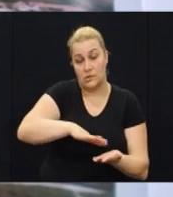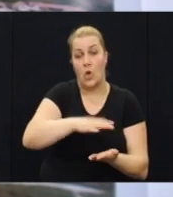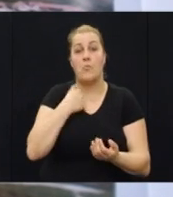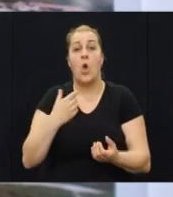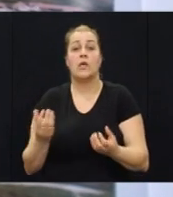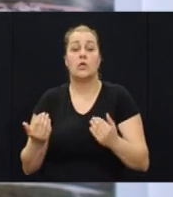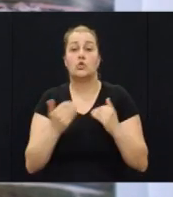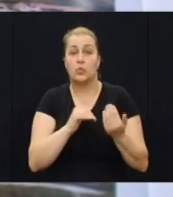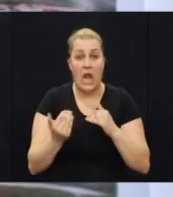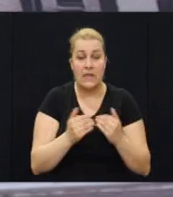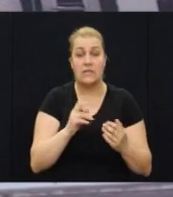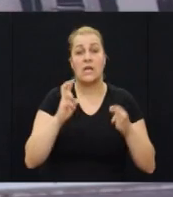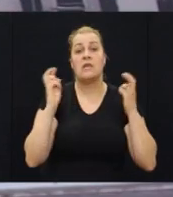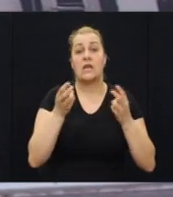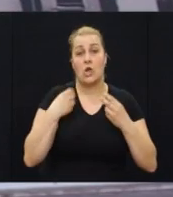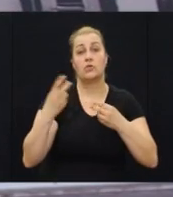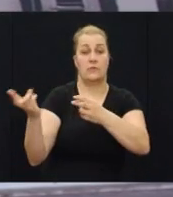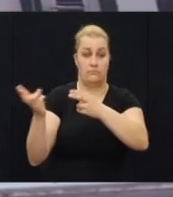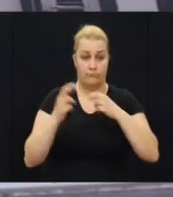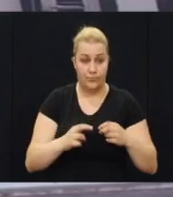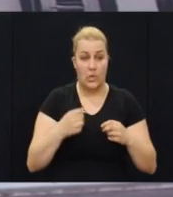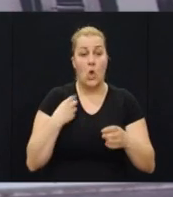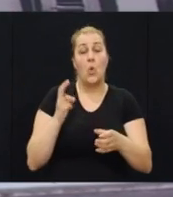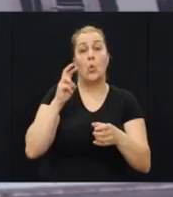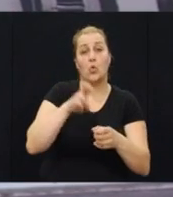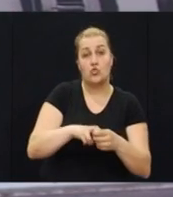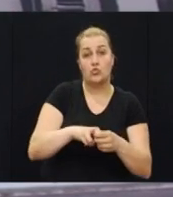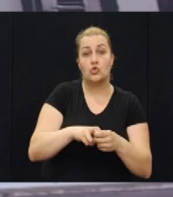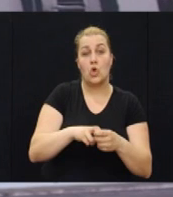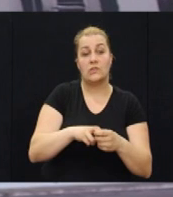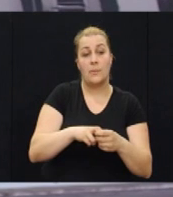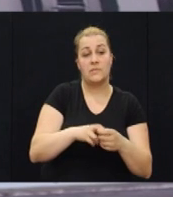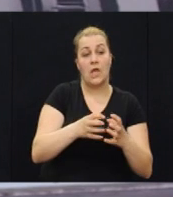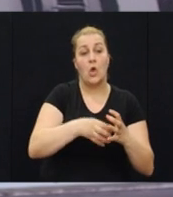koji moji suradnici tražili da se vratim. Onda sam se uključio u tijek